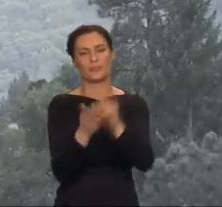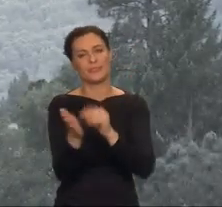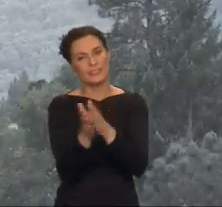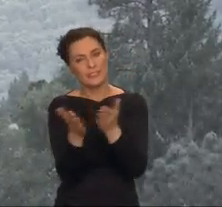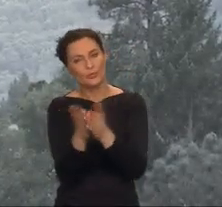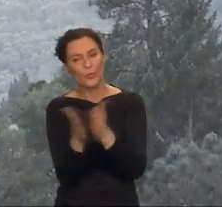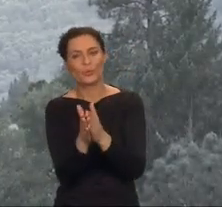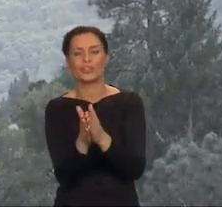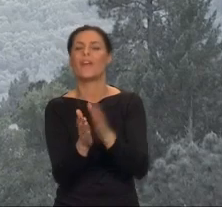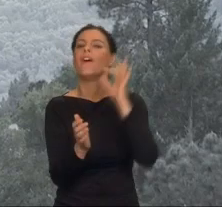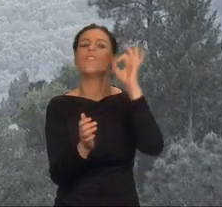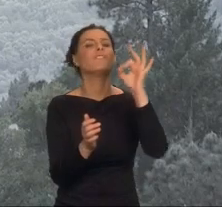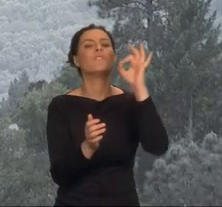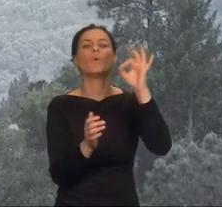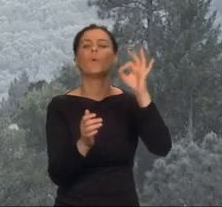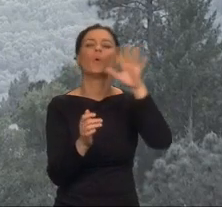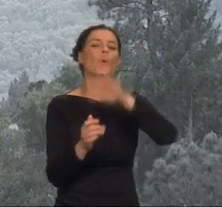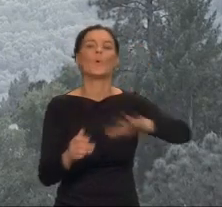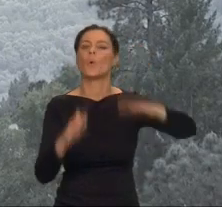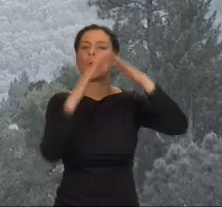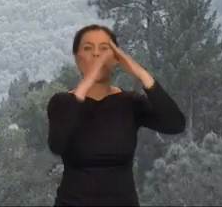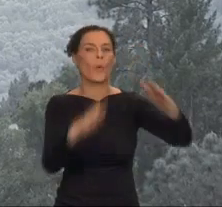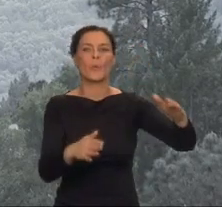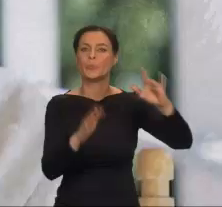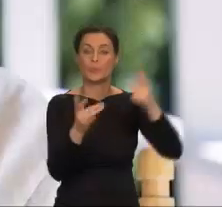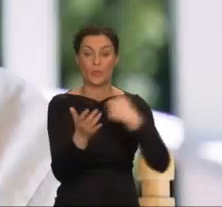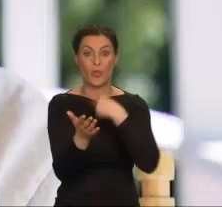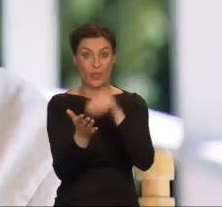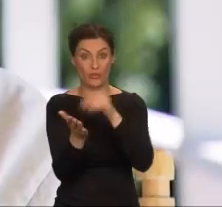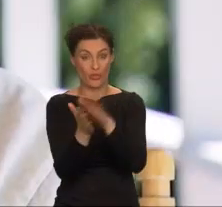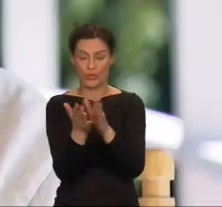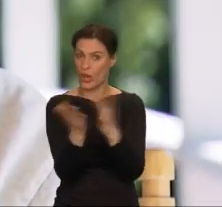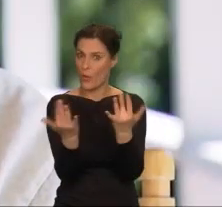Jej opus magnum nie należy do łatwych książek.